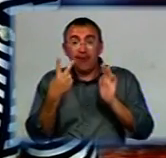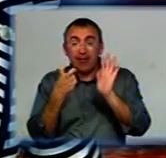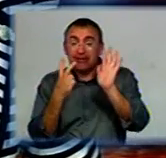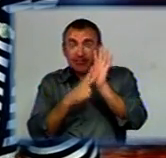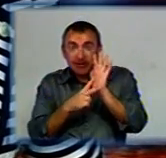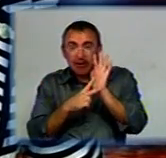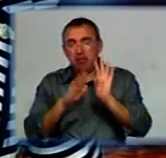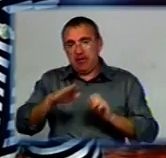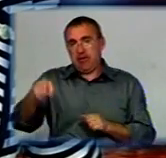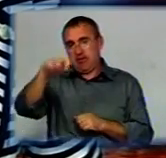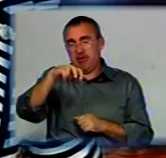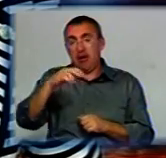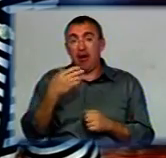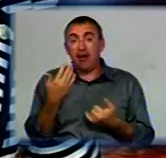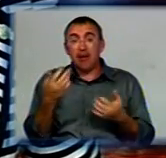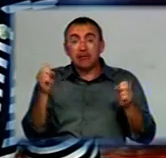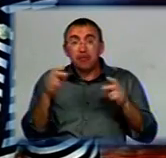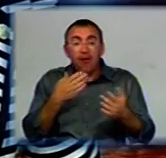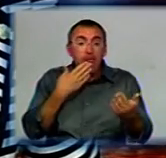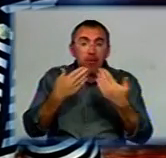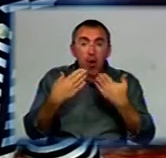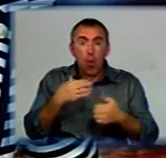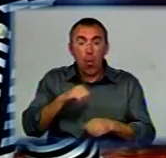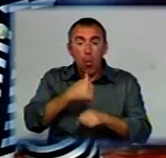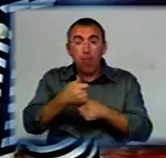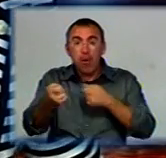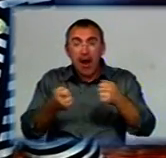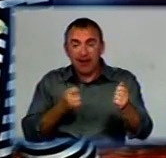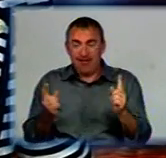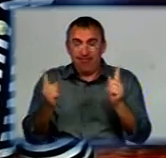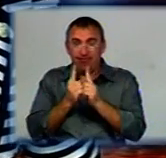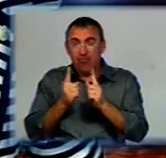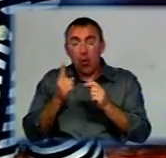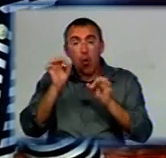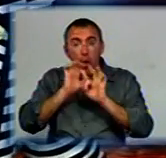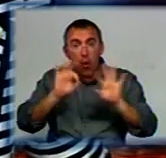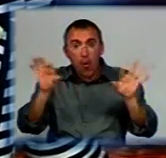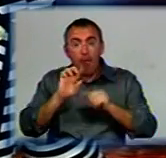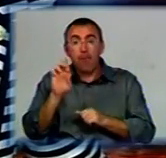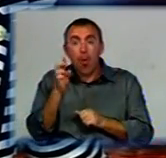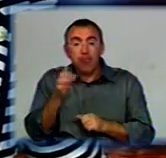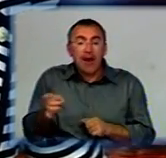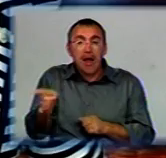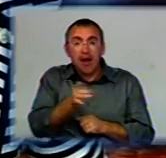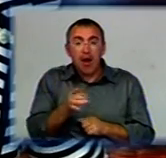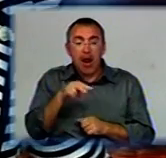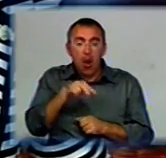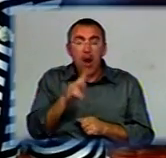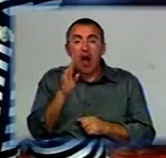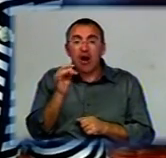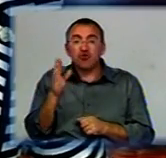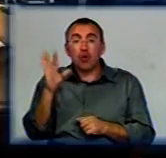дітей. Цю проблему на співбесіді з губернатором Андрієм Ніколаєнком озвучив керівник Бобринецького району Леонід Кравченко.